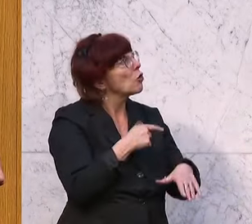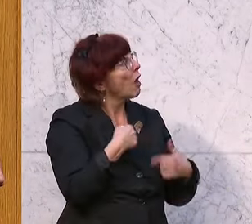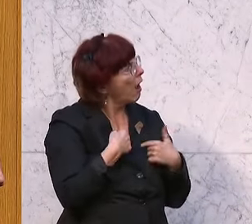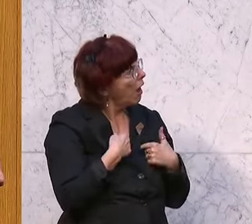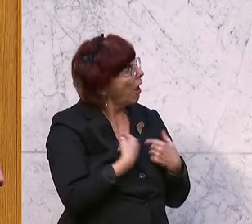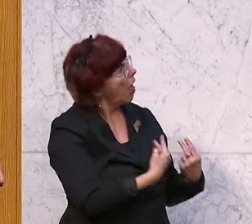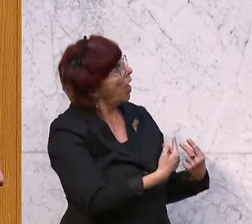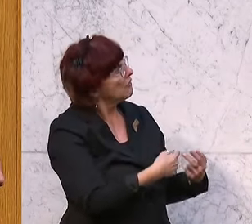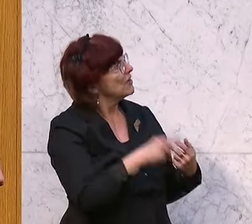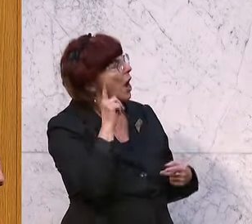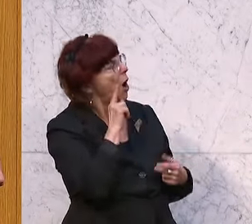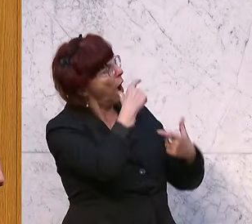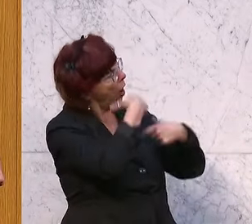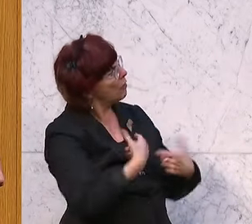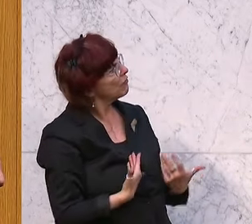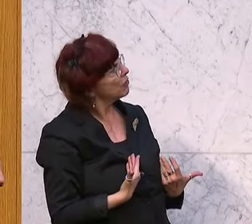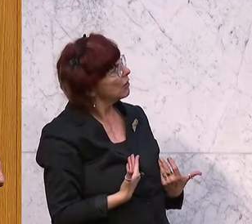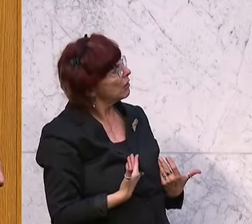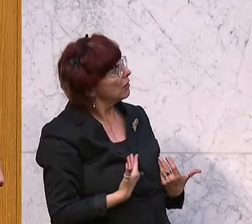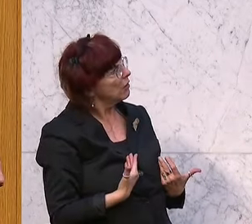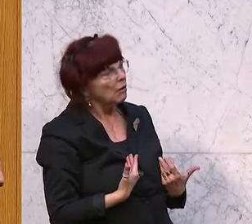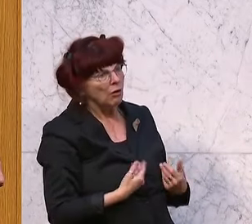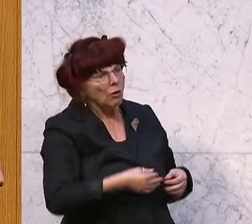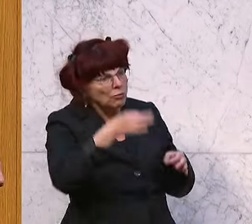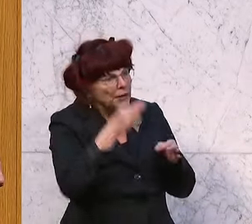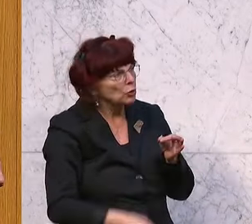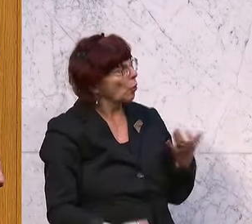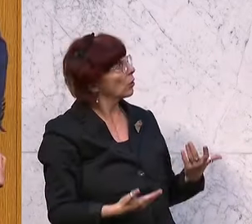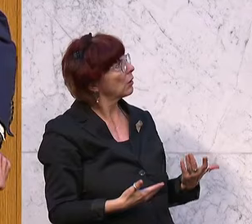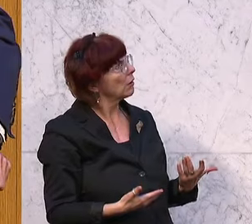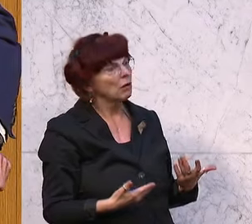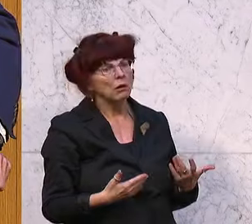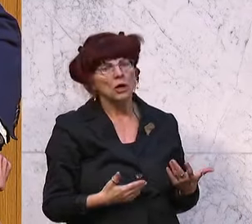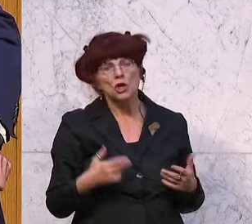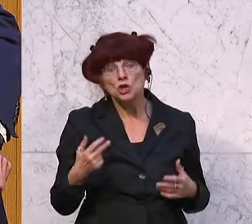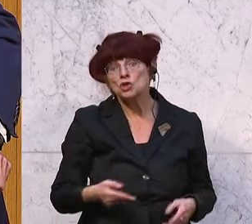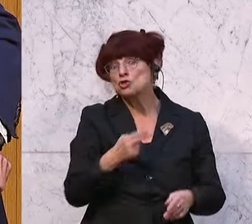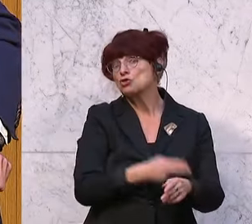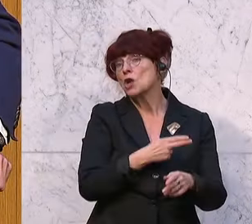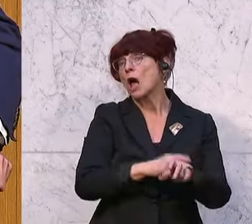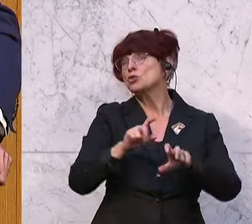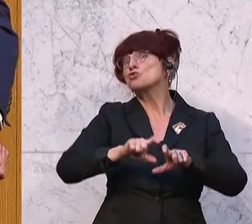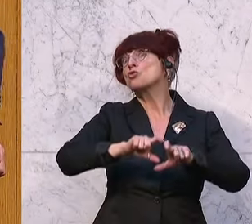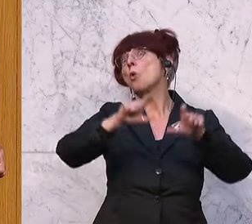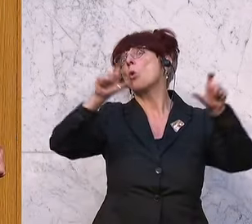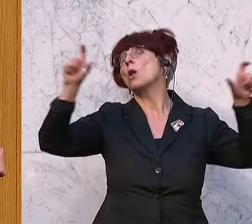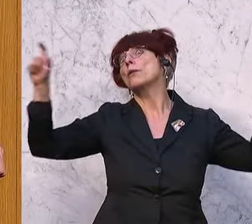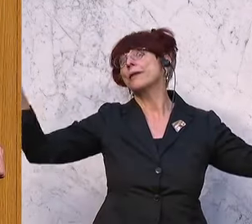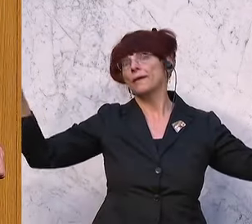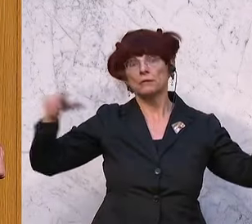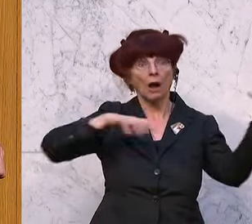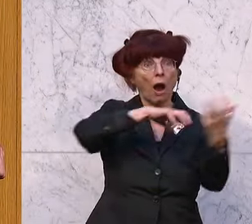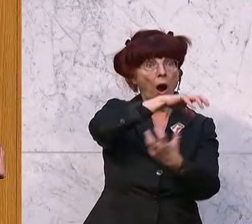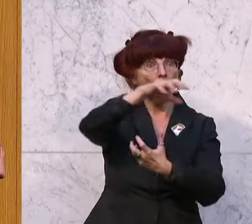Recht vor dem Hintergrund dieses ganzen Staatsschuldendesasters, das sich jetzt zufälligerweise, natürlich zufälligerweise